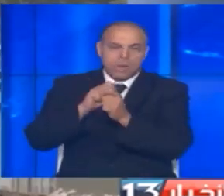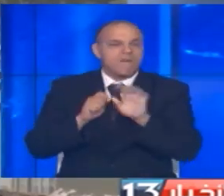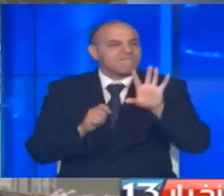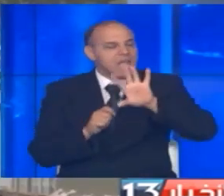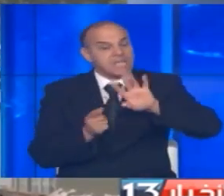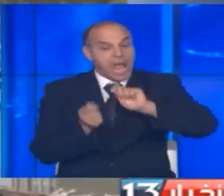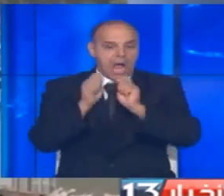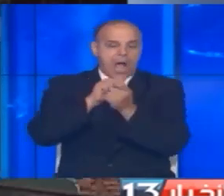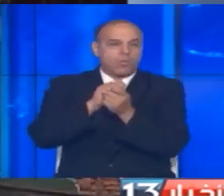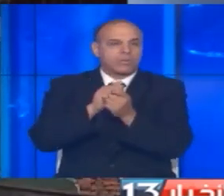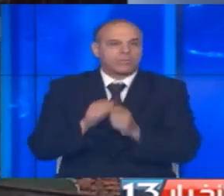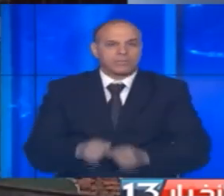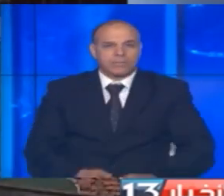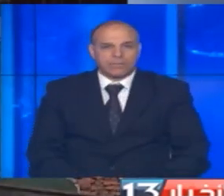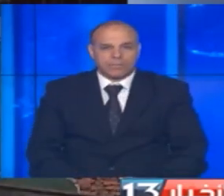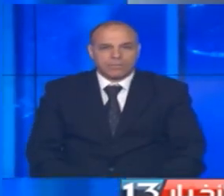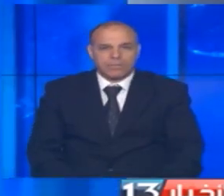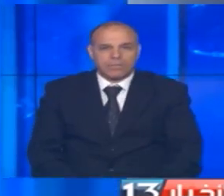الأسيوية